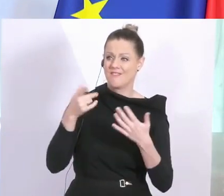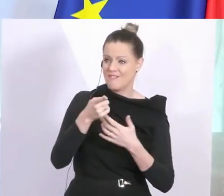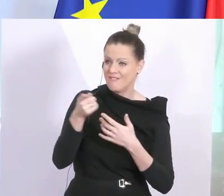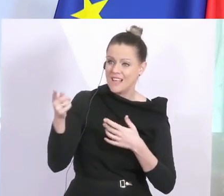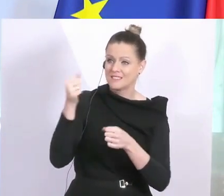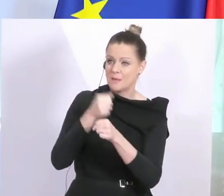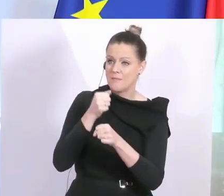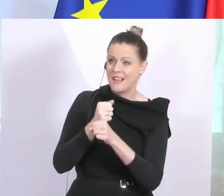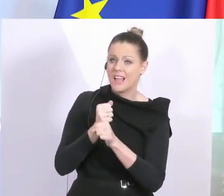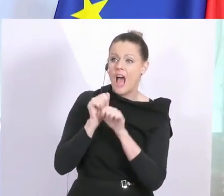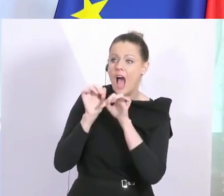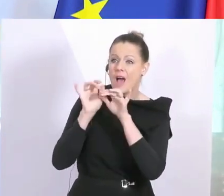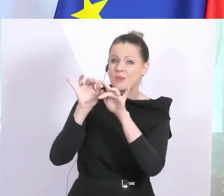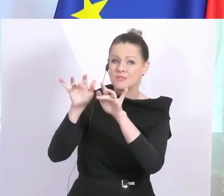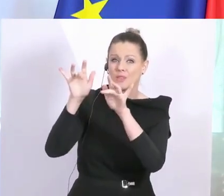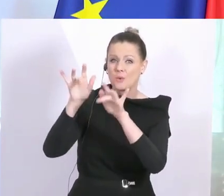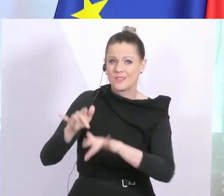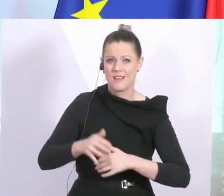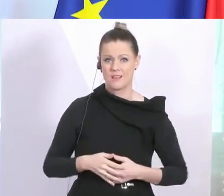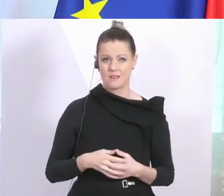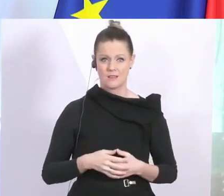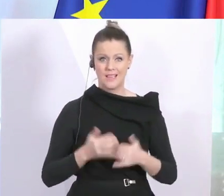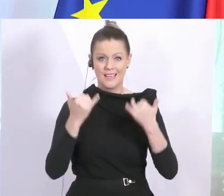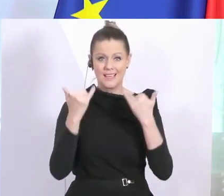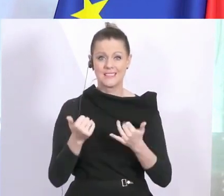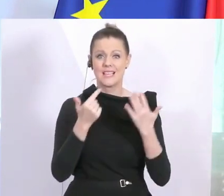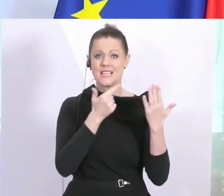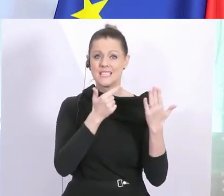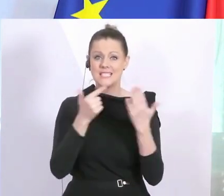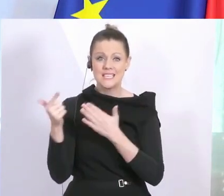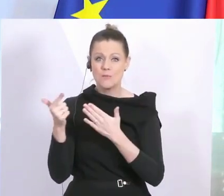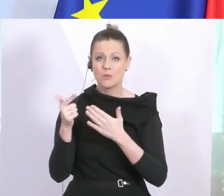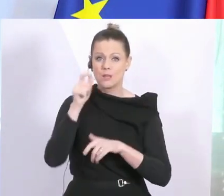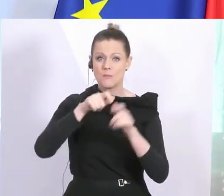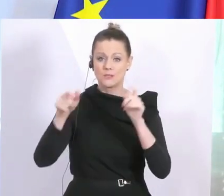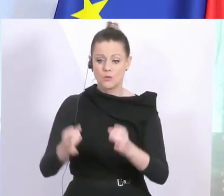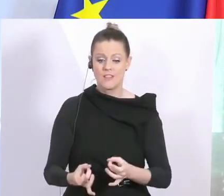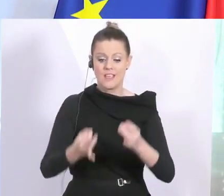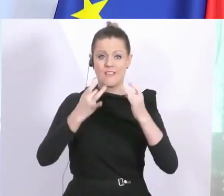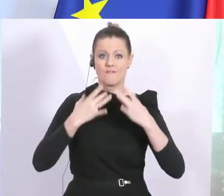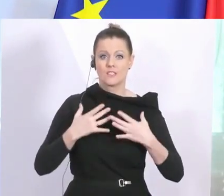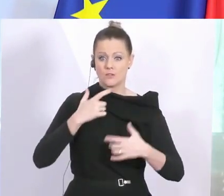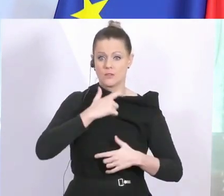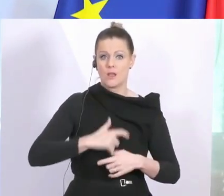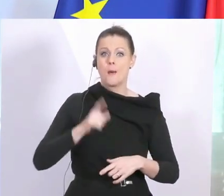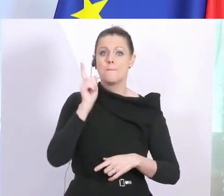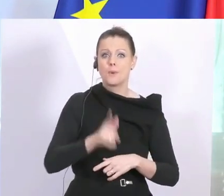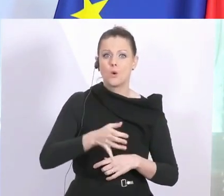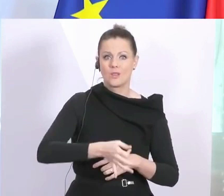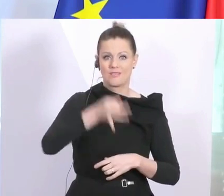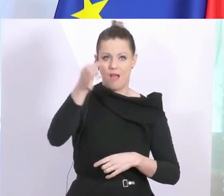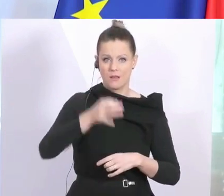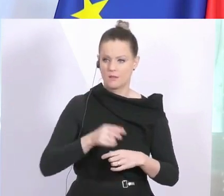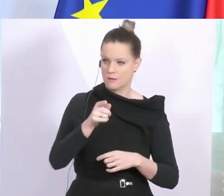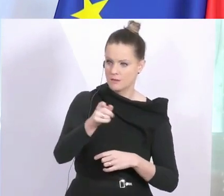Auswirkungen hat. Wir liegen derzeit bei ca. 700 Infizierten am Tag. Wenn die Menschen, die sich